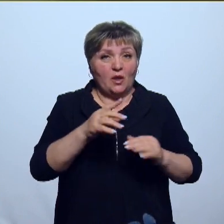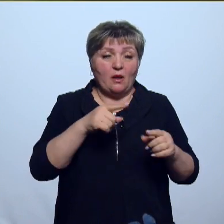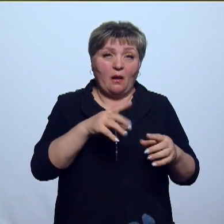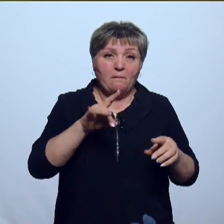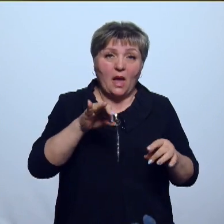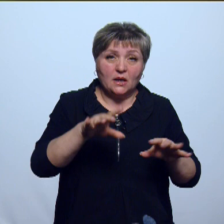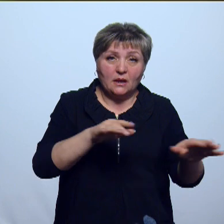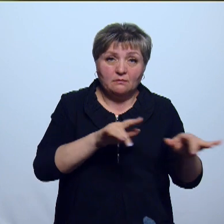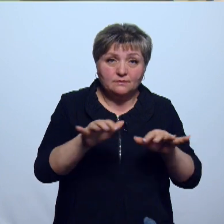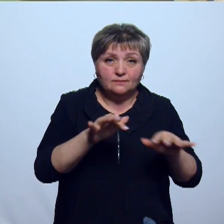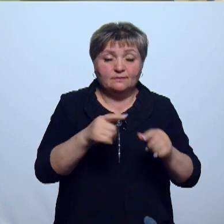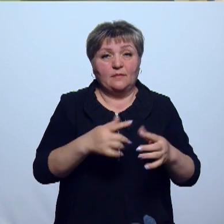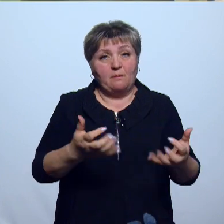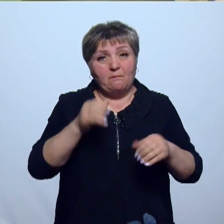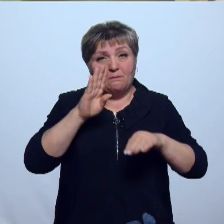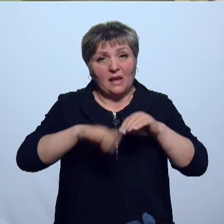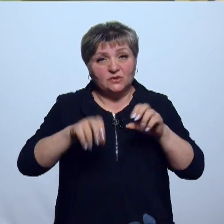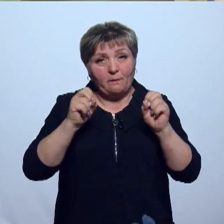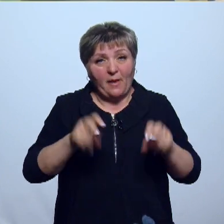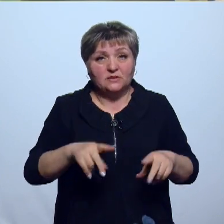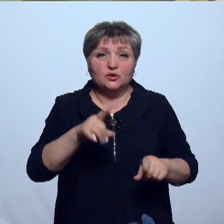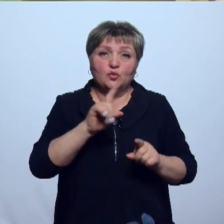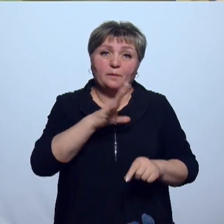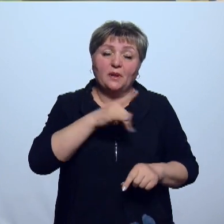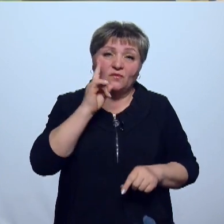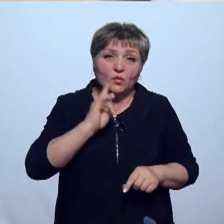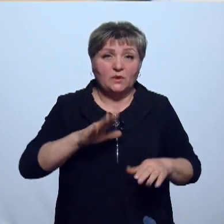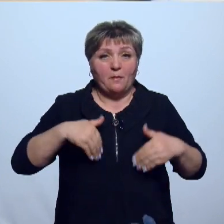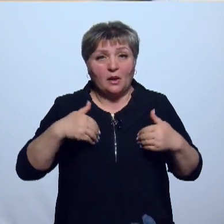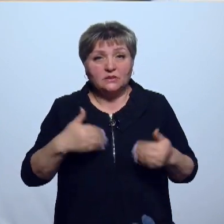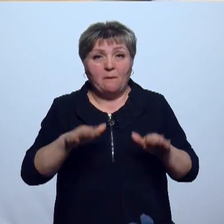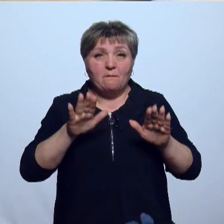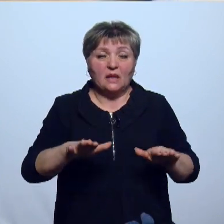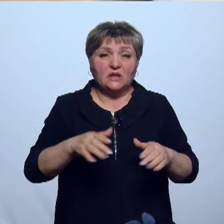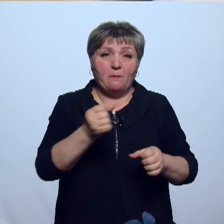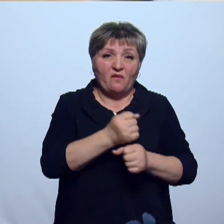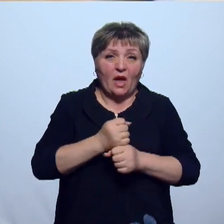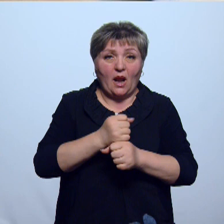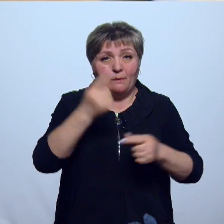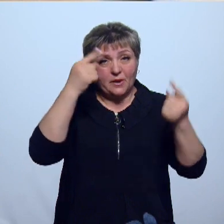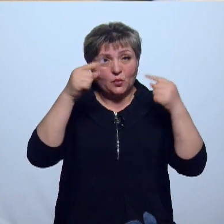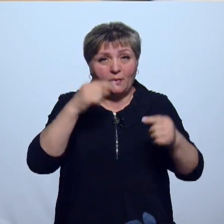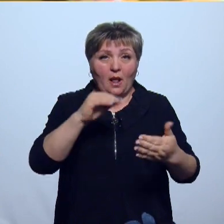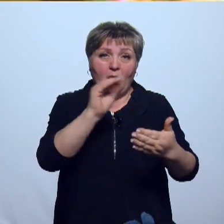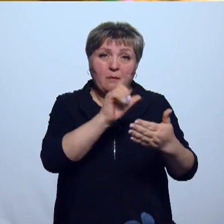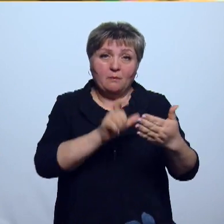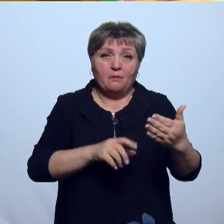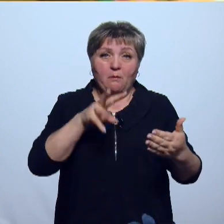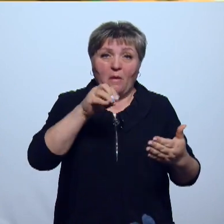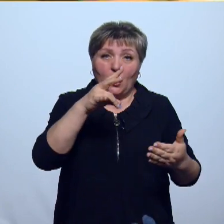чтобы пребывание детей было безопасным, а еще вкусным и полезным. Местные повара продумали на лето новое меню. Мы